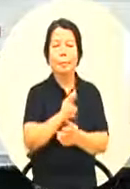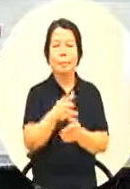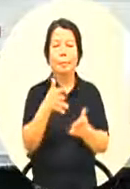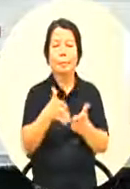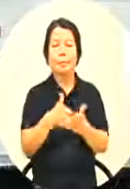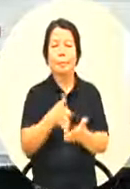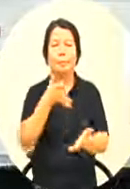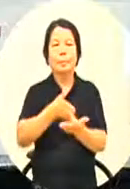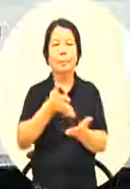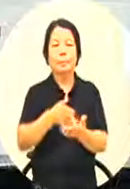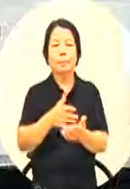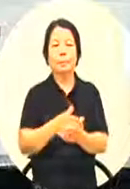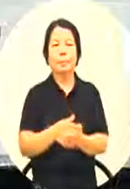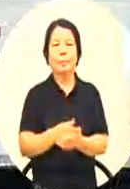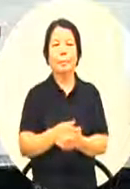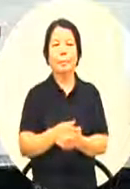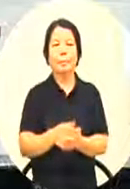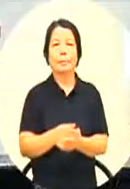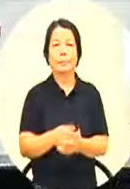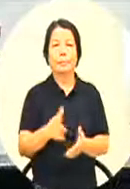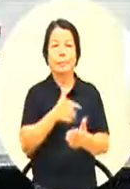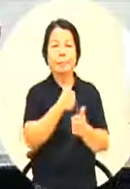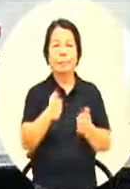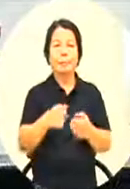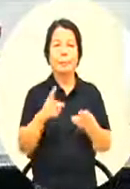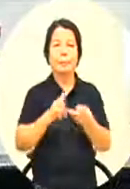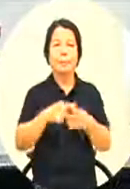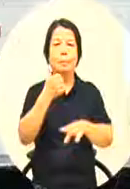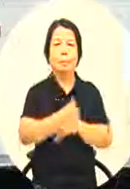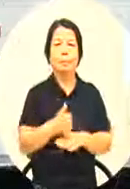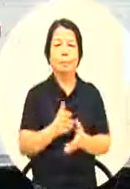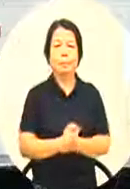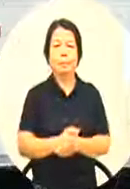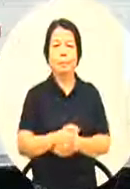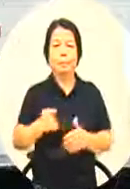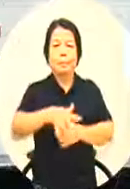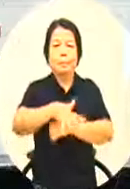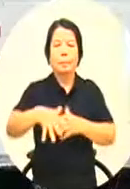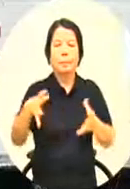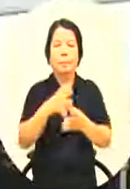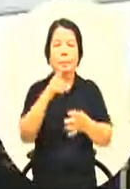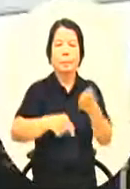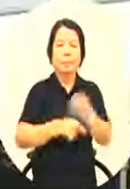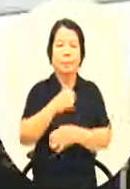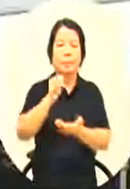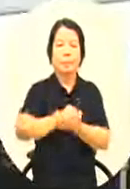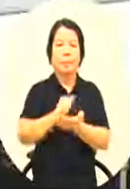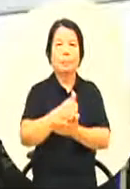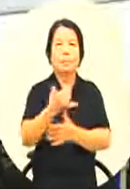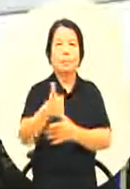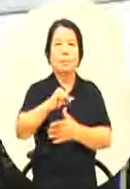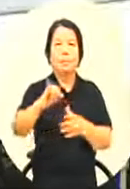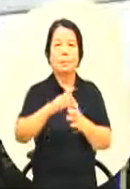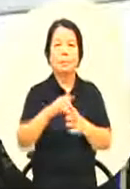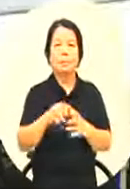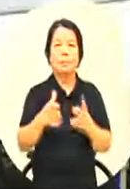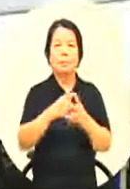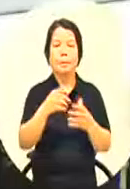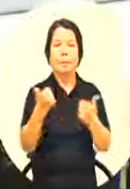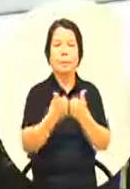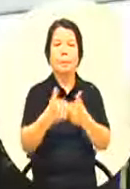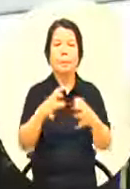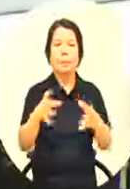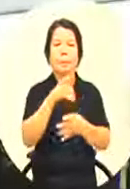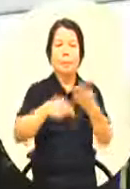时间好 李雨婷请谢谢主席我们师傅各位同仁还有媒体女士先生还有我们的议会同